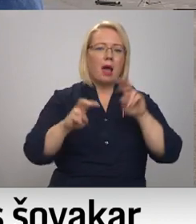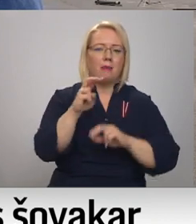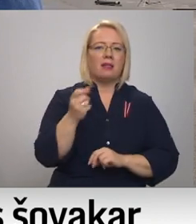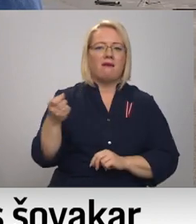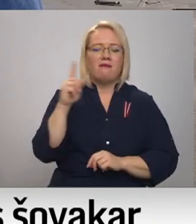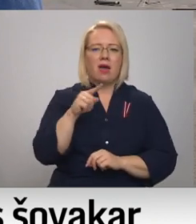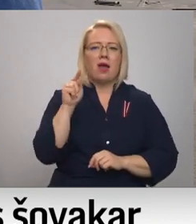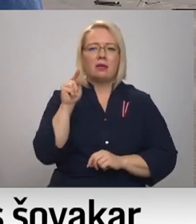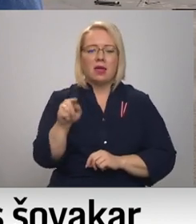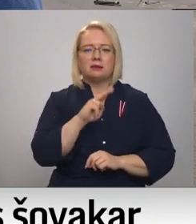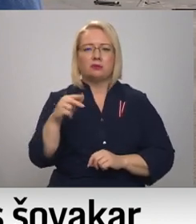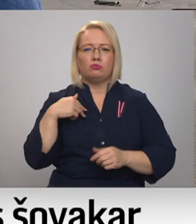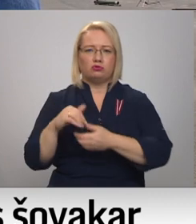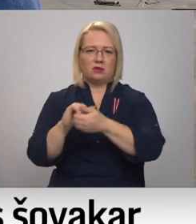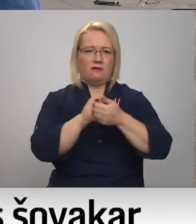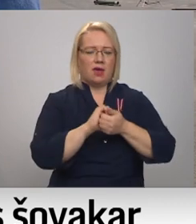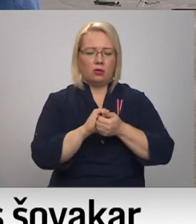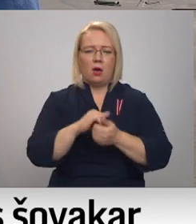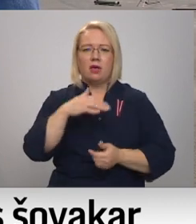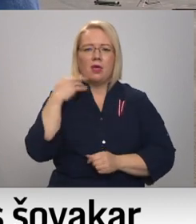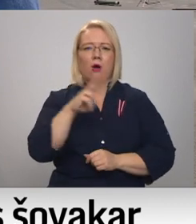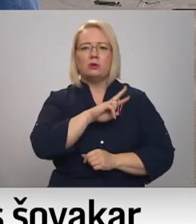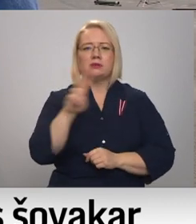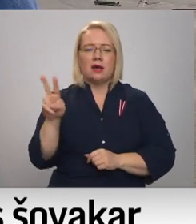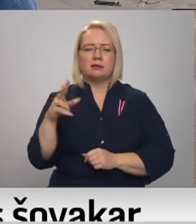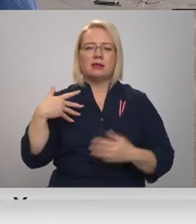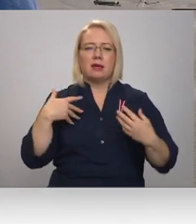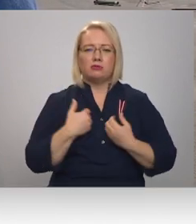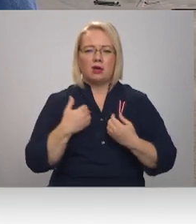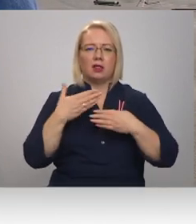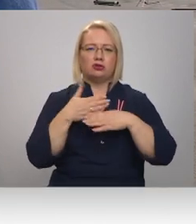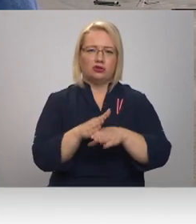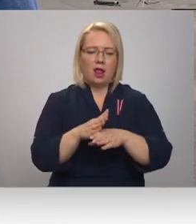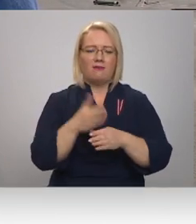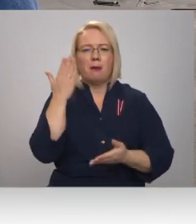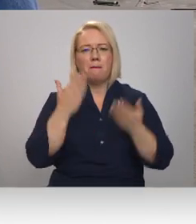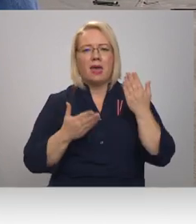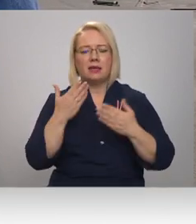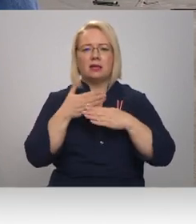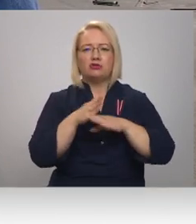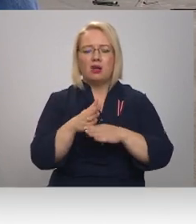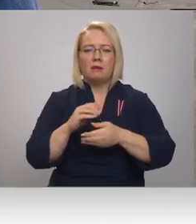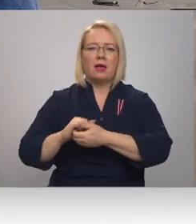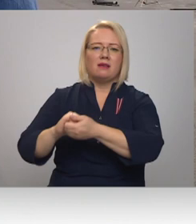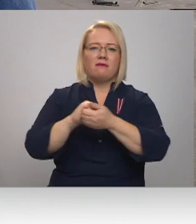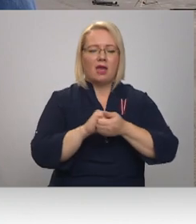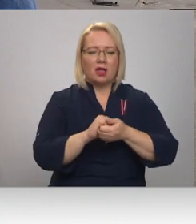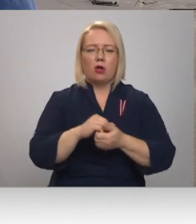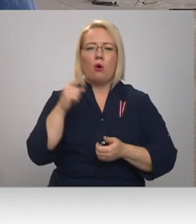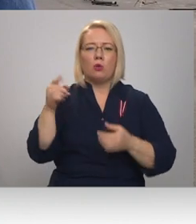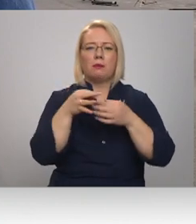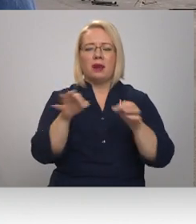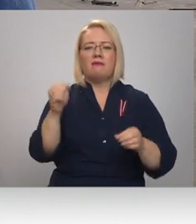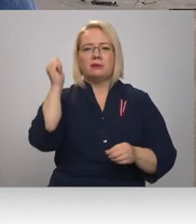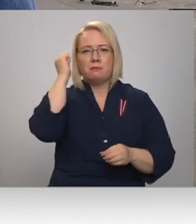mūs vieno. Mums ir daudz, kas šobrīd ļoti daudz, kas ir, diemžēl, šķeļ vai mēģina šķelt, bet vieno, un viens no šiem simboliem ir brīvis